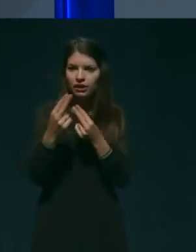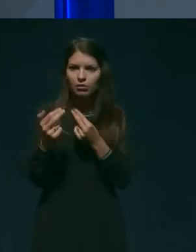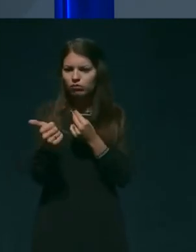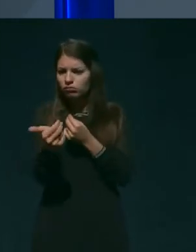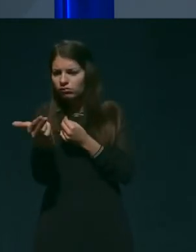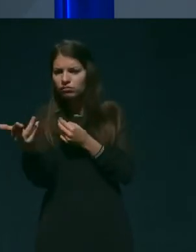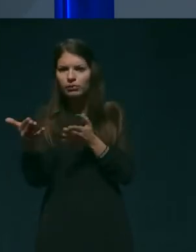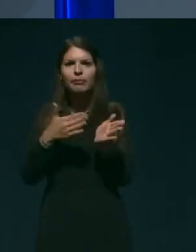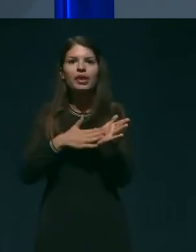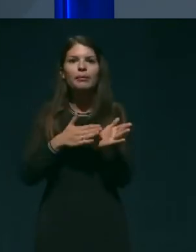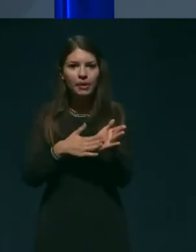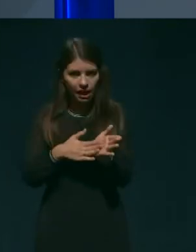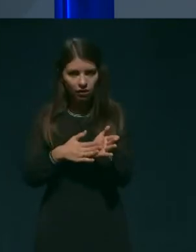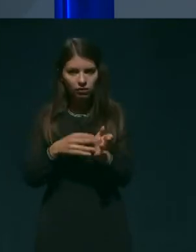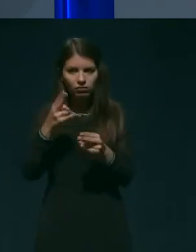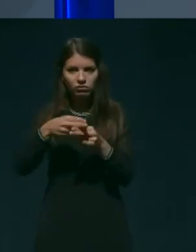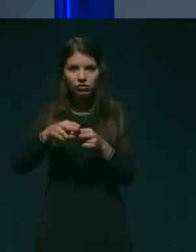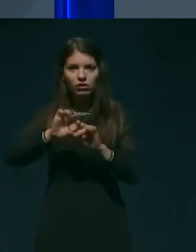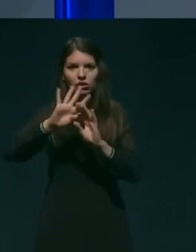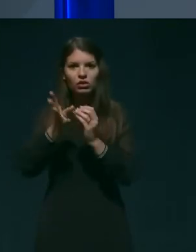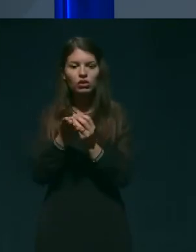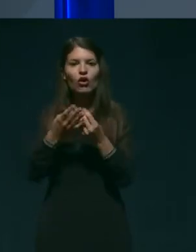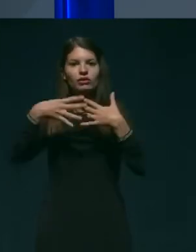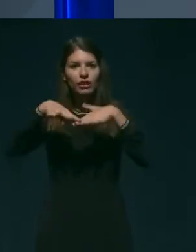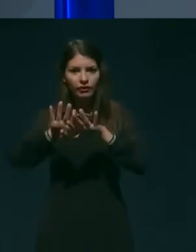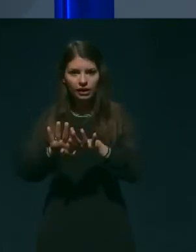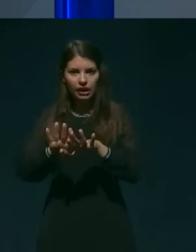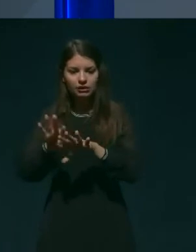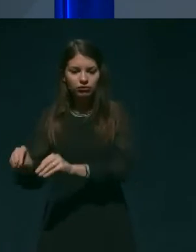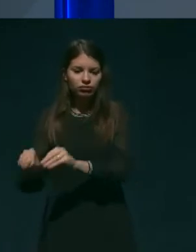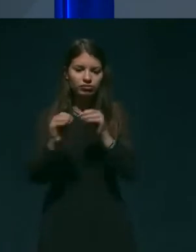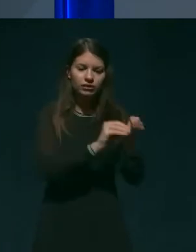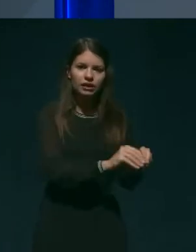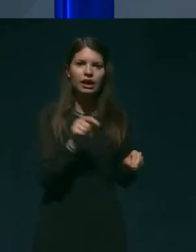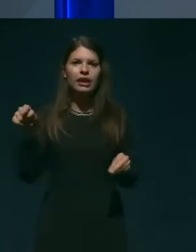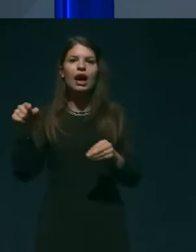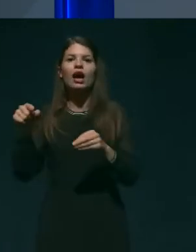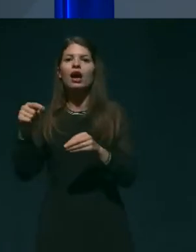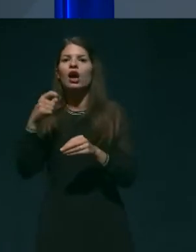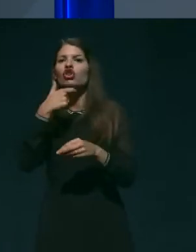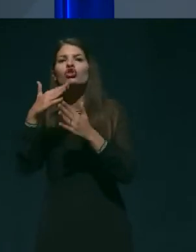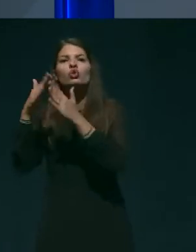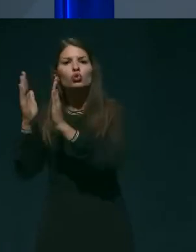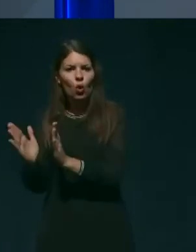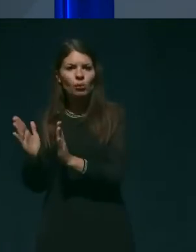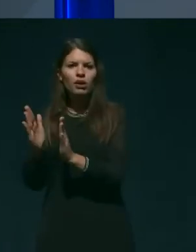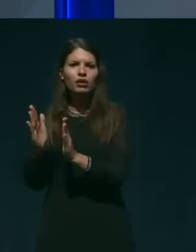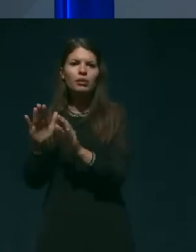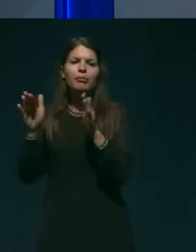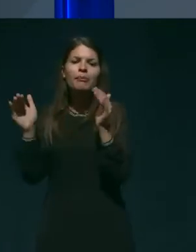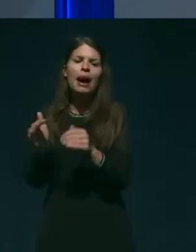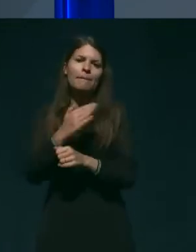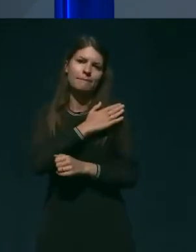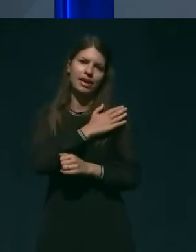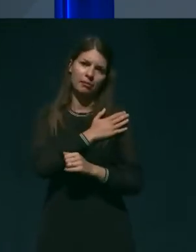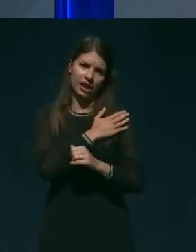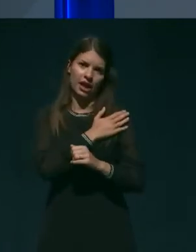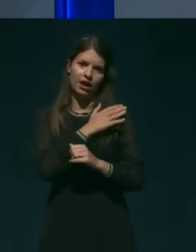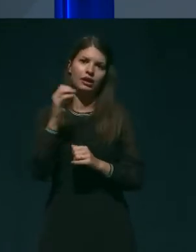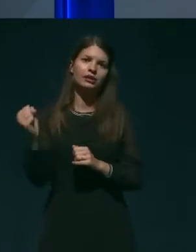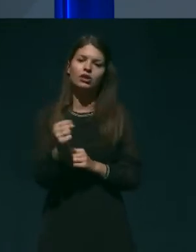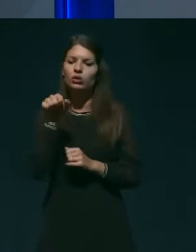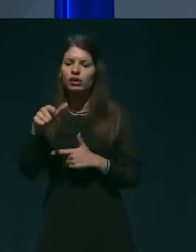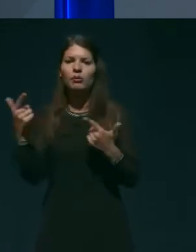omakne, v bolnišnico dom razbremeni, da si lahko organizirajo deli doma, kjer poteka